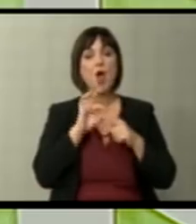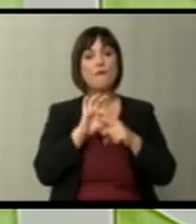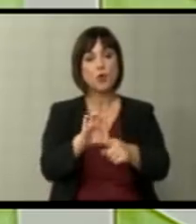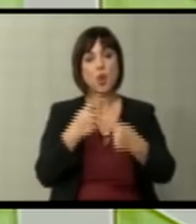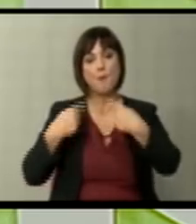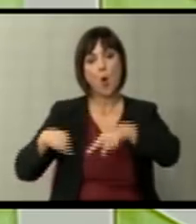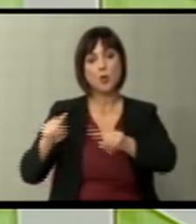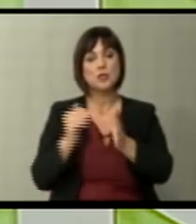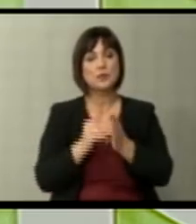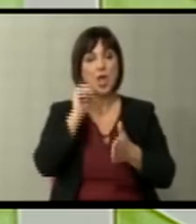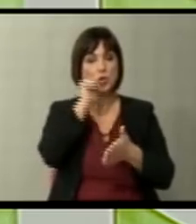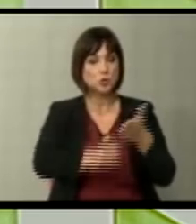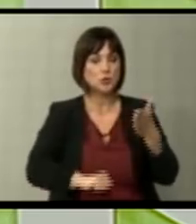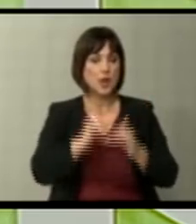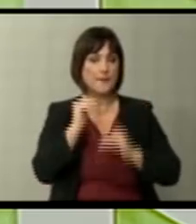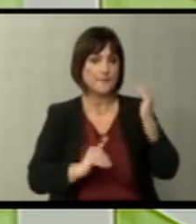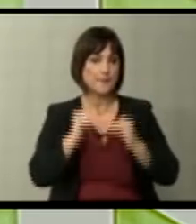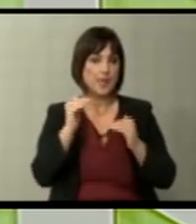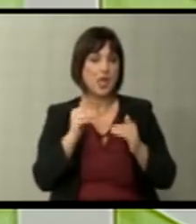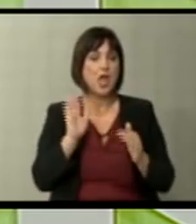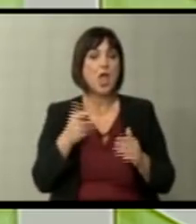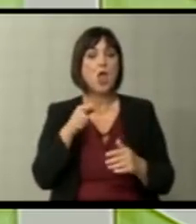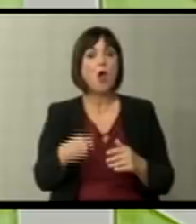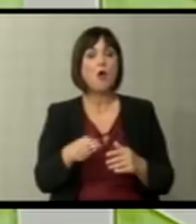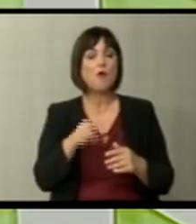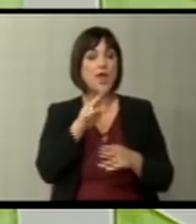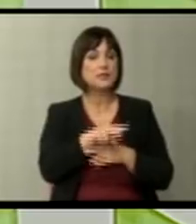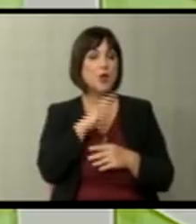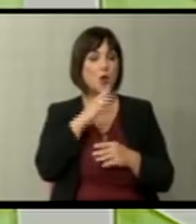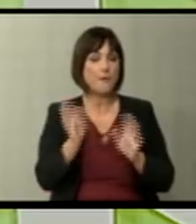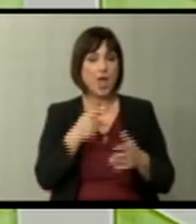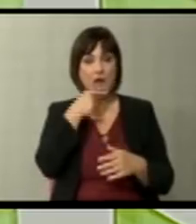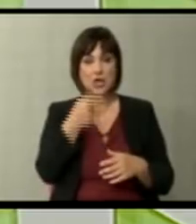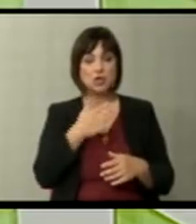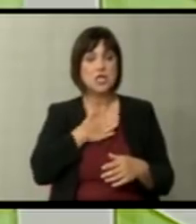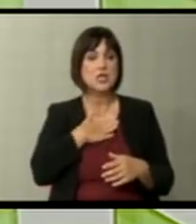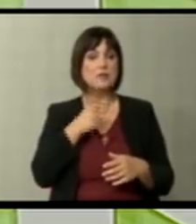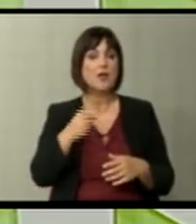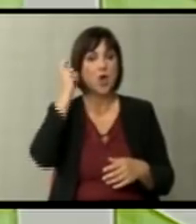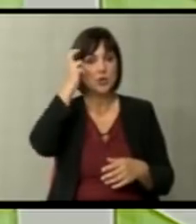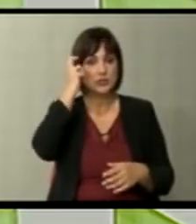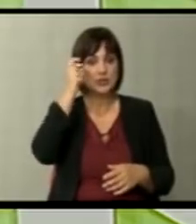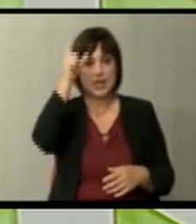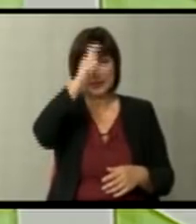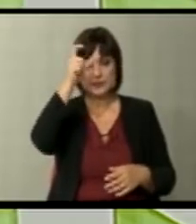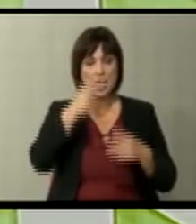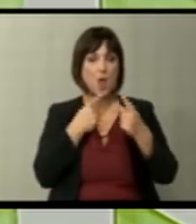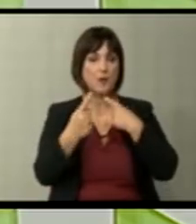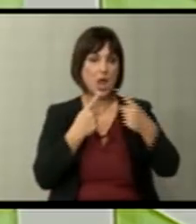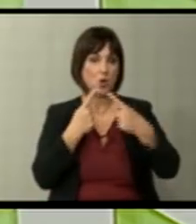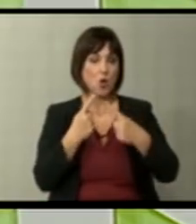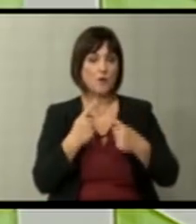покрај тоа што требат да построги критериумите, иако овие аспекти сите кои што беа споменнати, веќе ги има во црногорските и србските преговори.